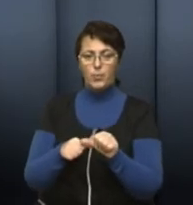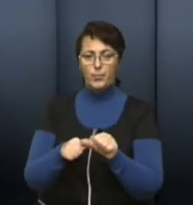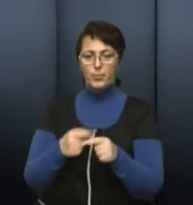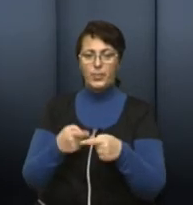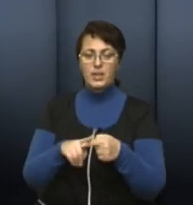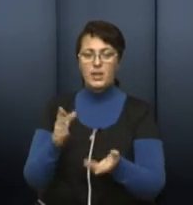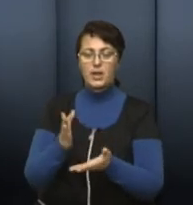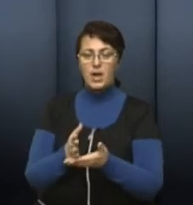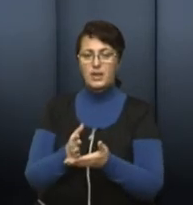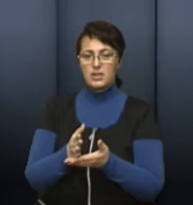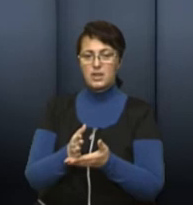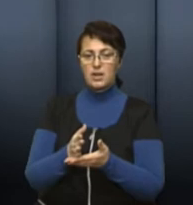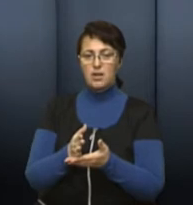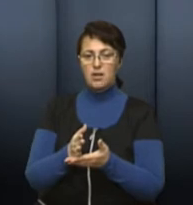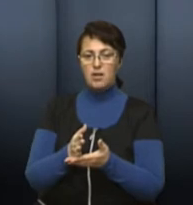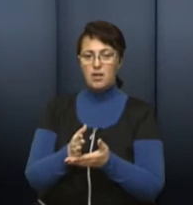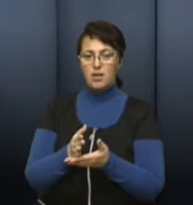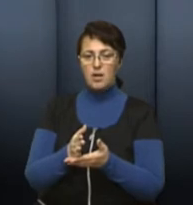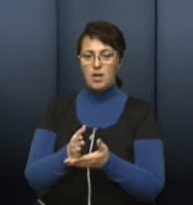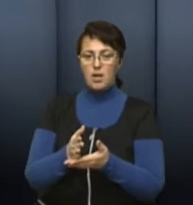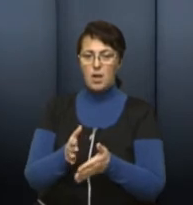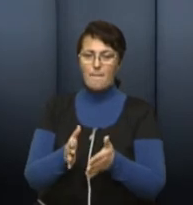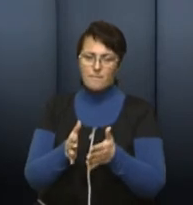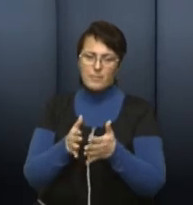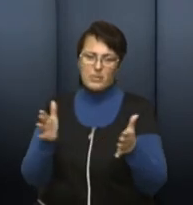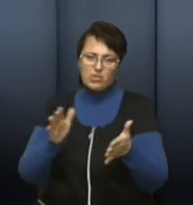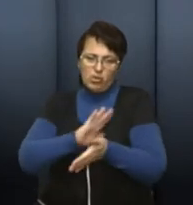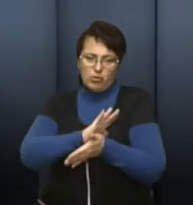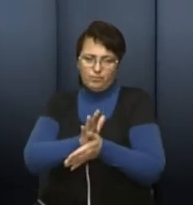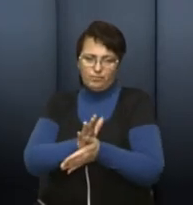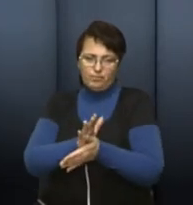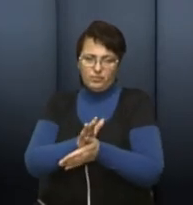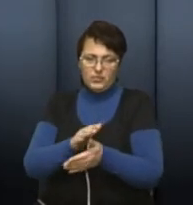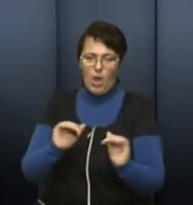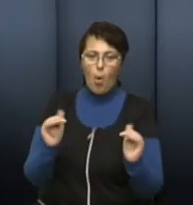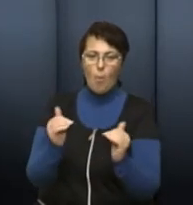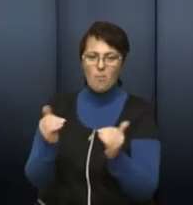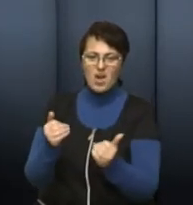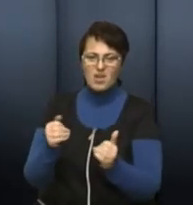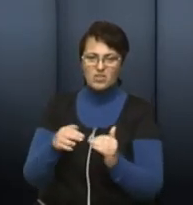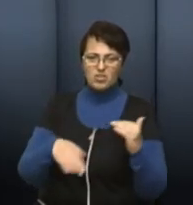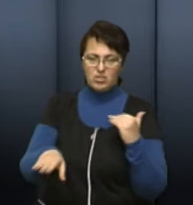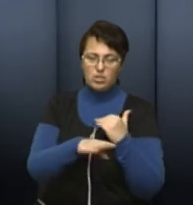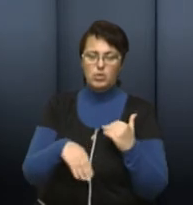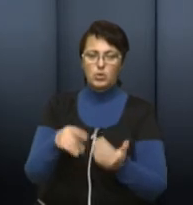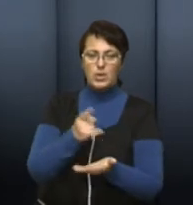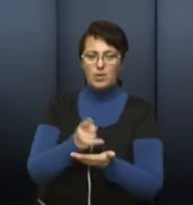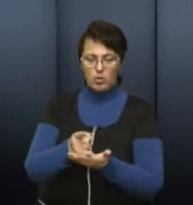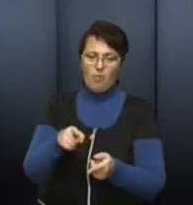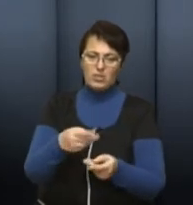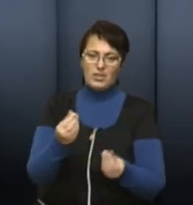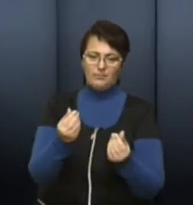Яка є, зрозуміло, більш щільною, квартальною, де є обмежений простір для паркування, відповідно, вона є дорожча.